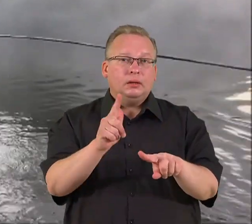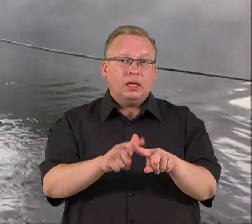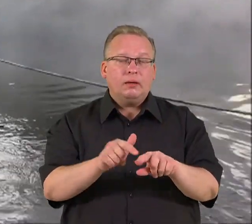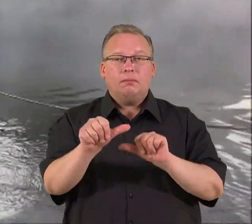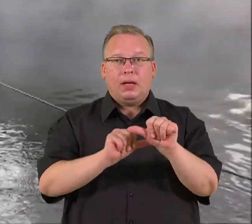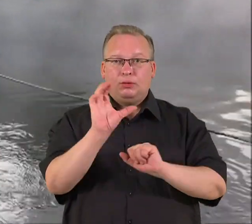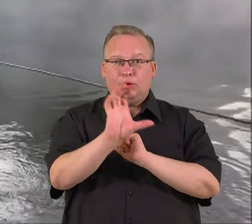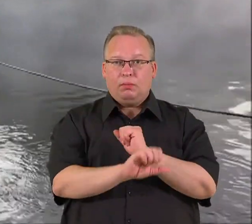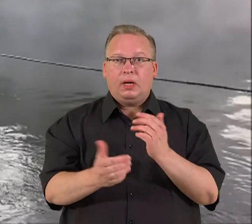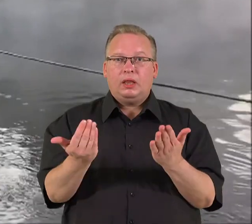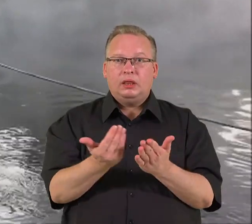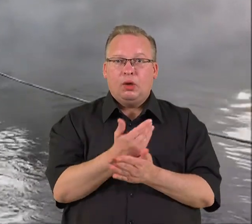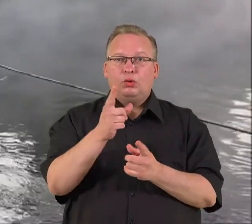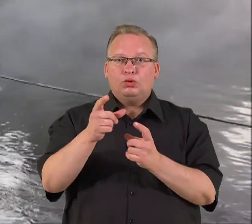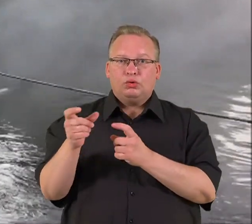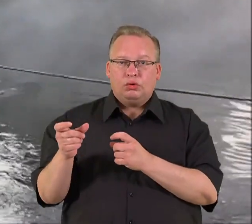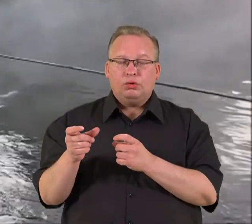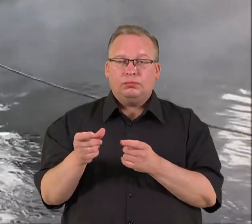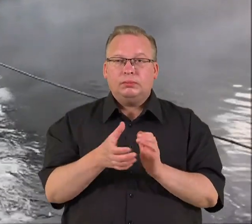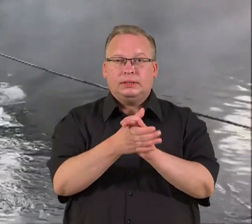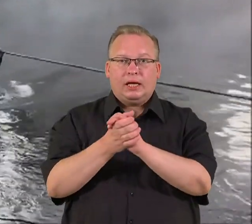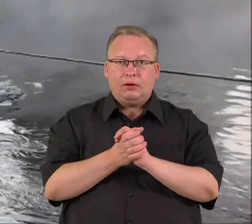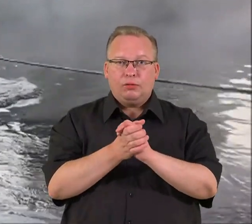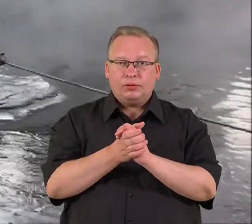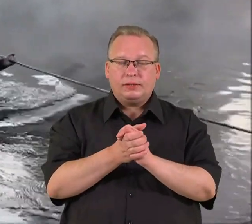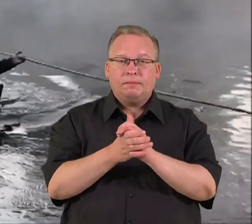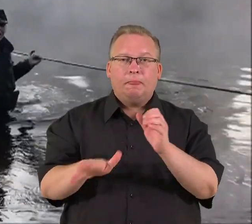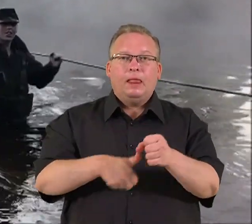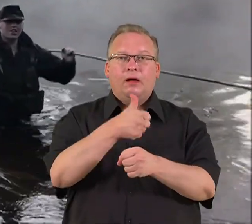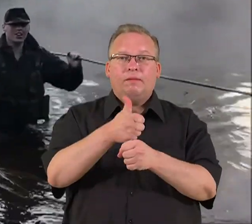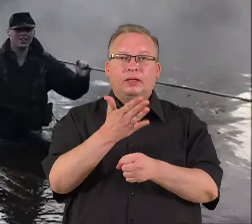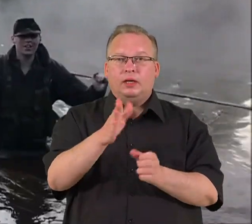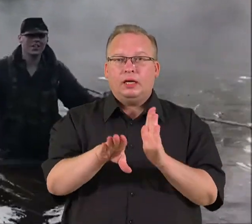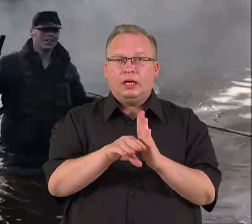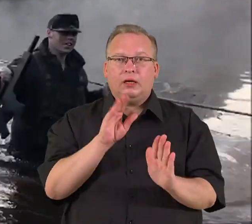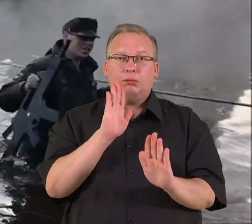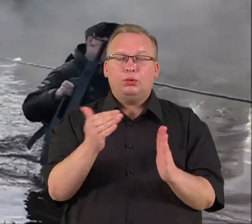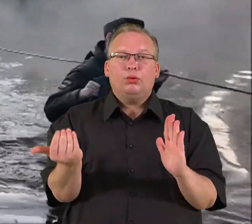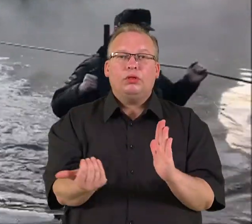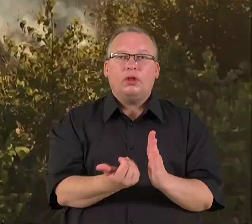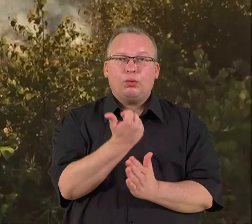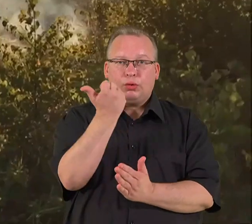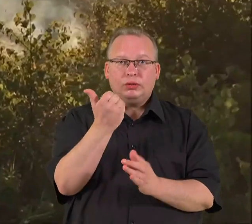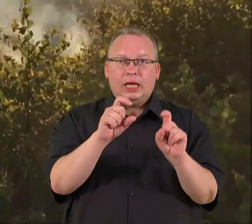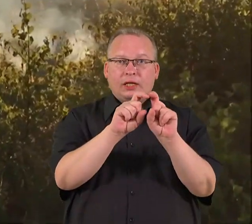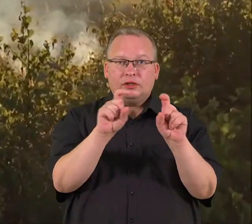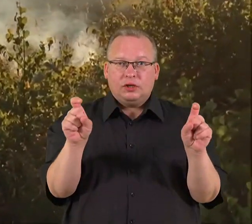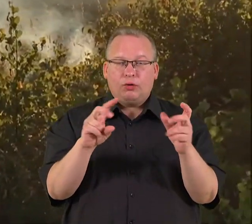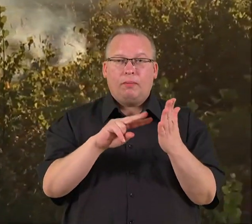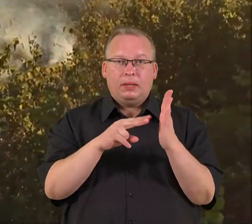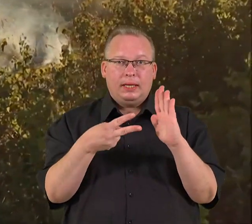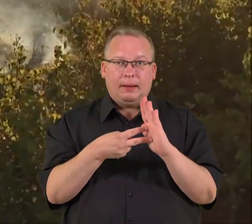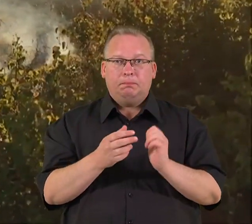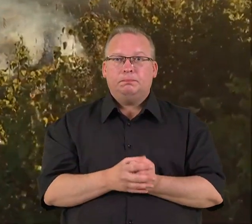meto pabaigoje yra renkamas naujas šaulius sąjungos vadas. Tai norim, kad jau tie rinkimai vyktų naujos institucinės architektūros